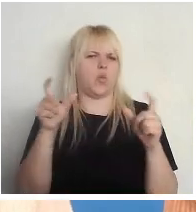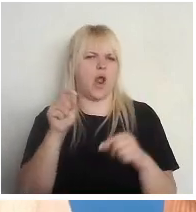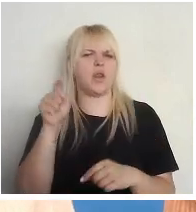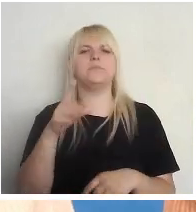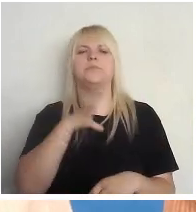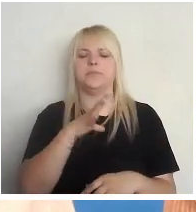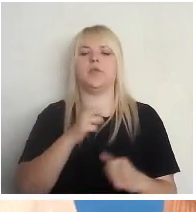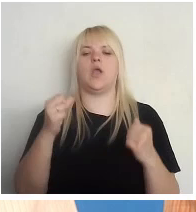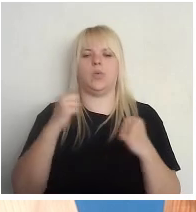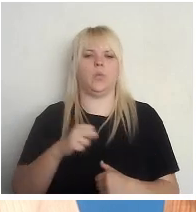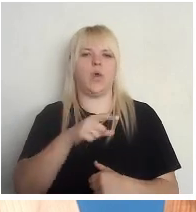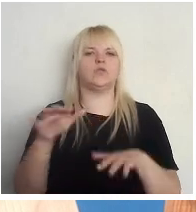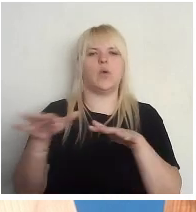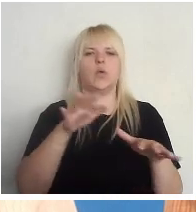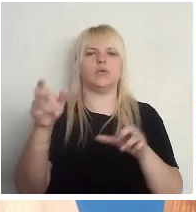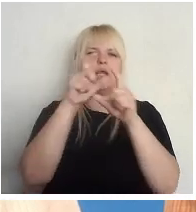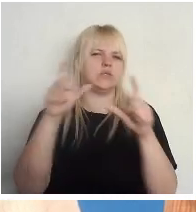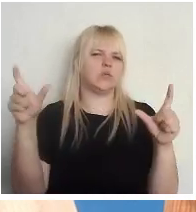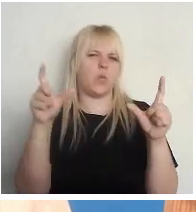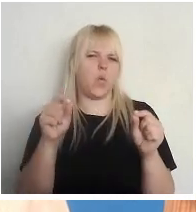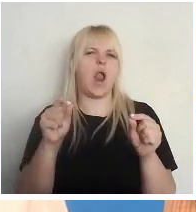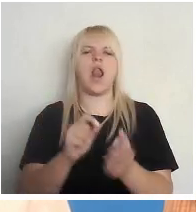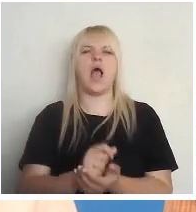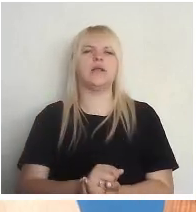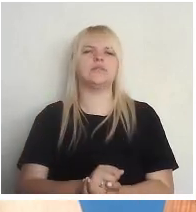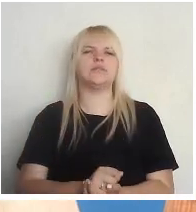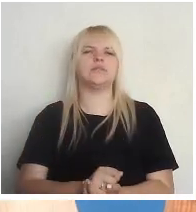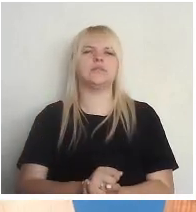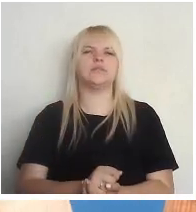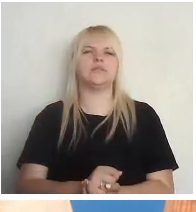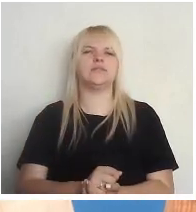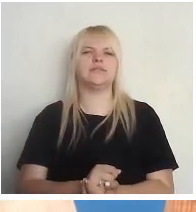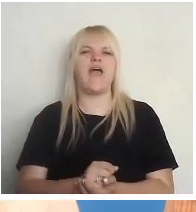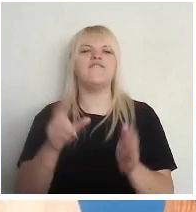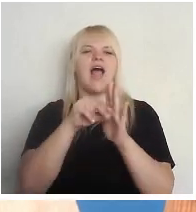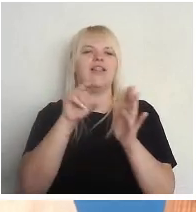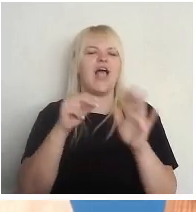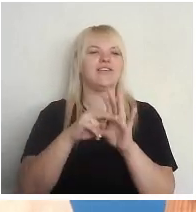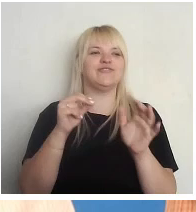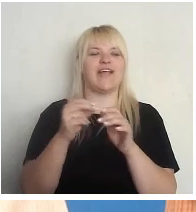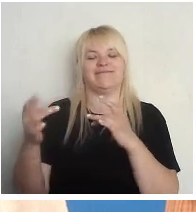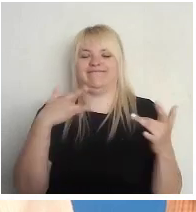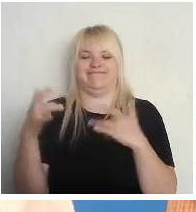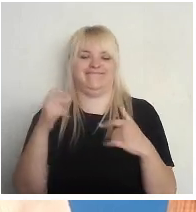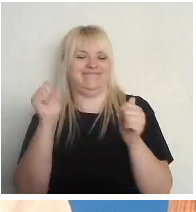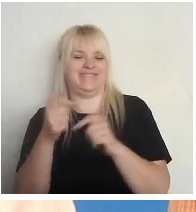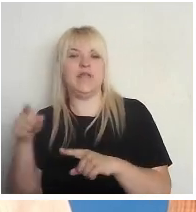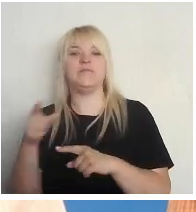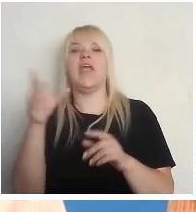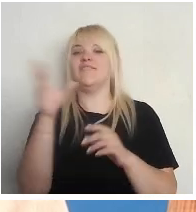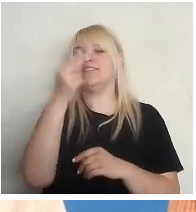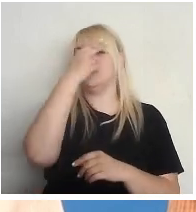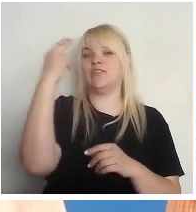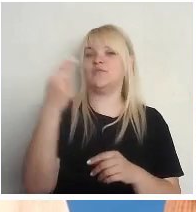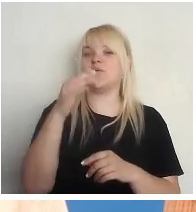organizēt skolas imitācijas vēlēšanas, kad visām vidusskolas klasēm bija iespēja